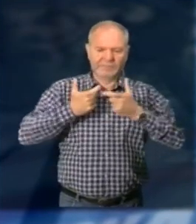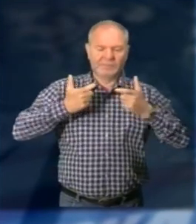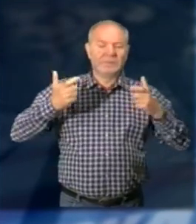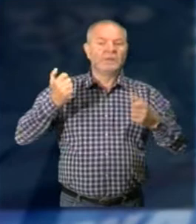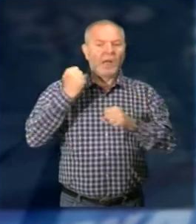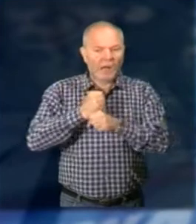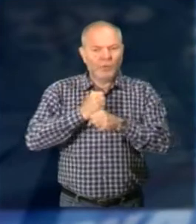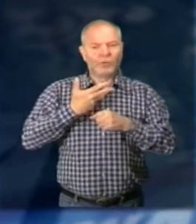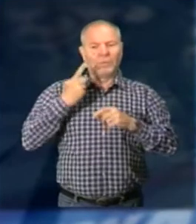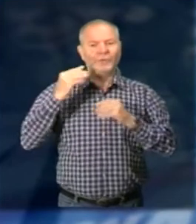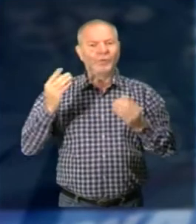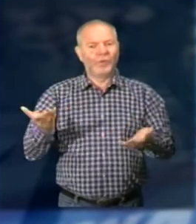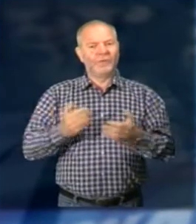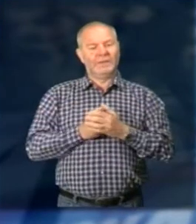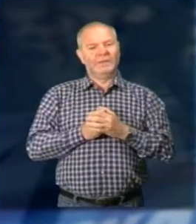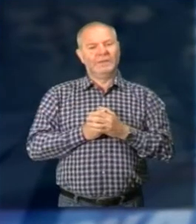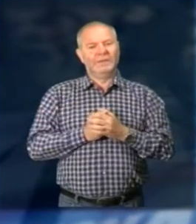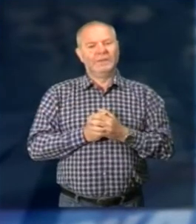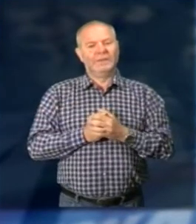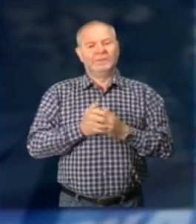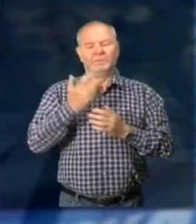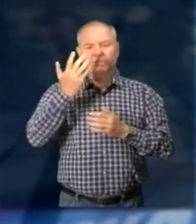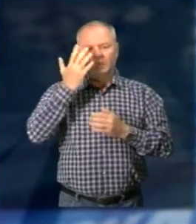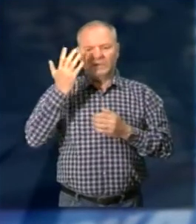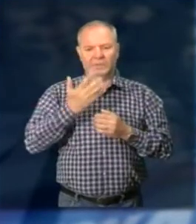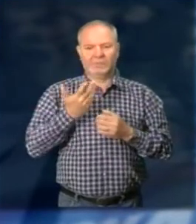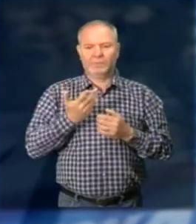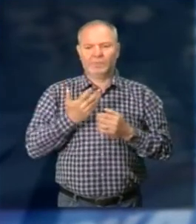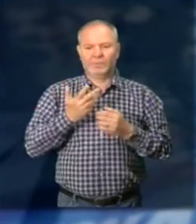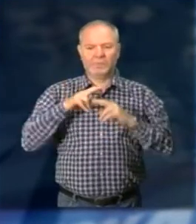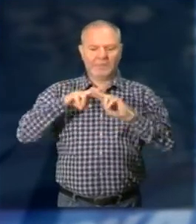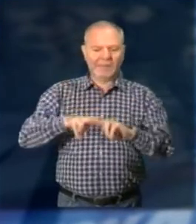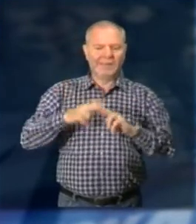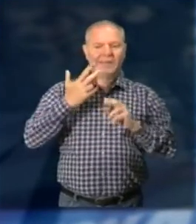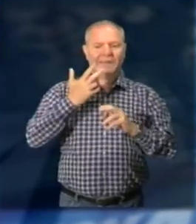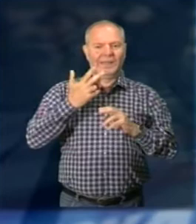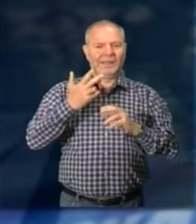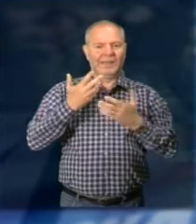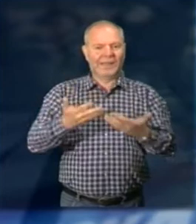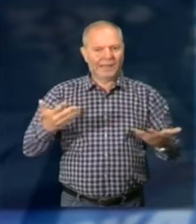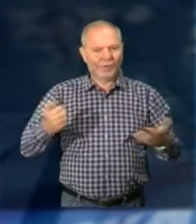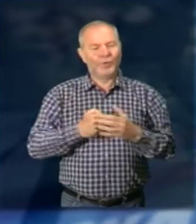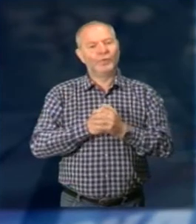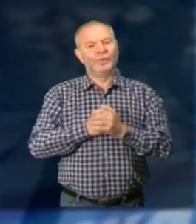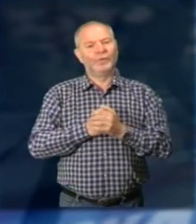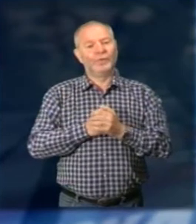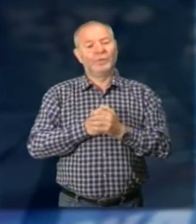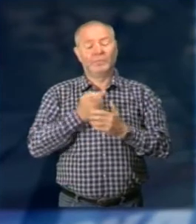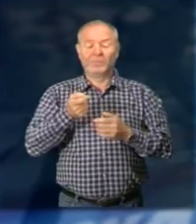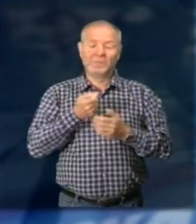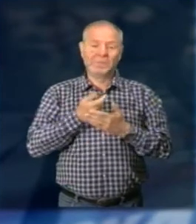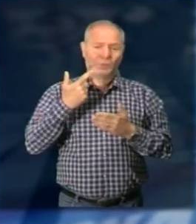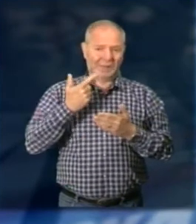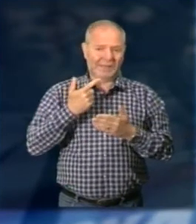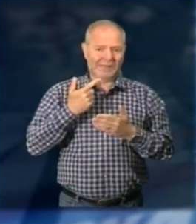lavoro soprattutto per i giovani Quindi il recupero del prodotto tipico del territorio, il mantenimento del territorio stesso E quindi va di per sé che è un'importante occasione di